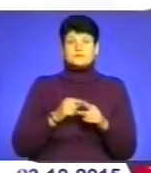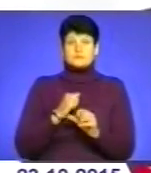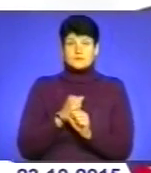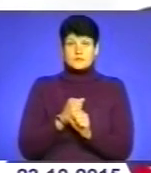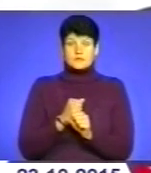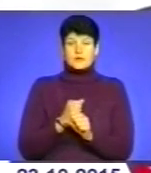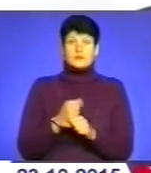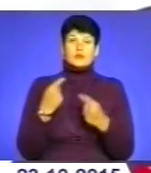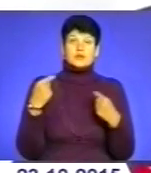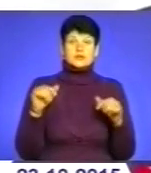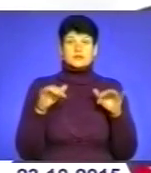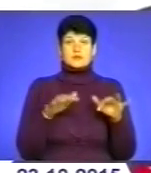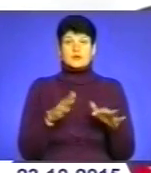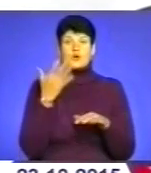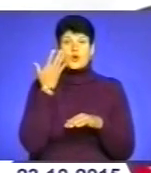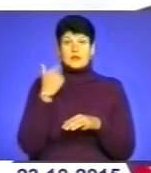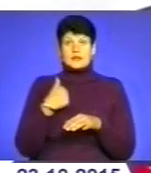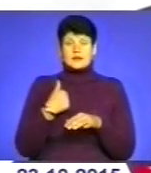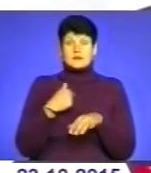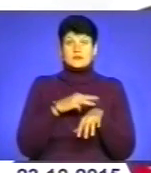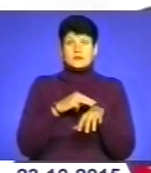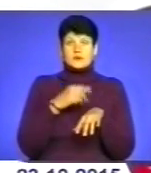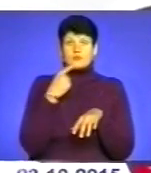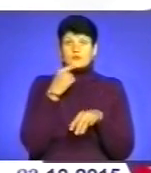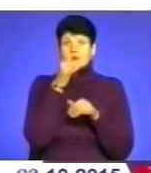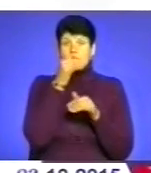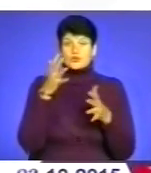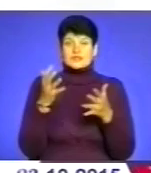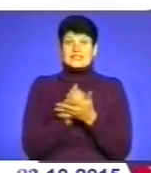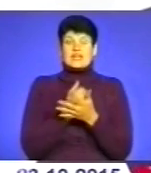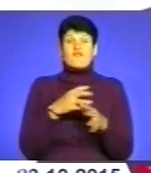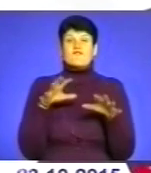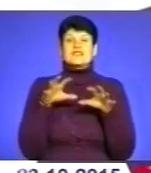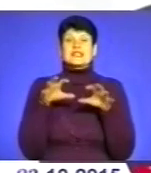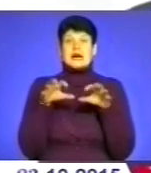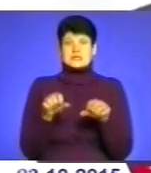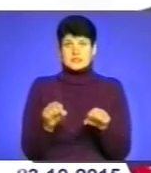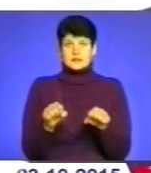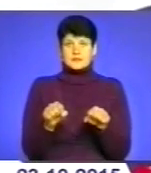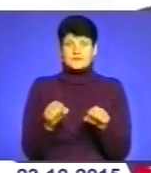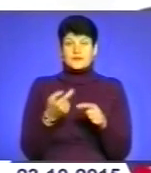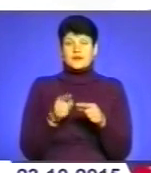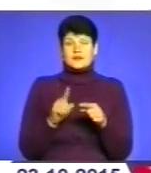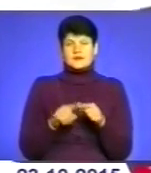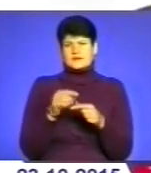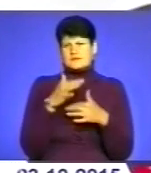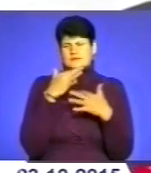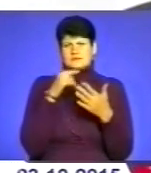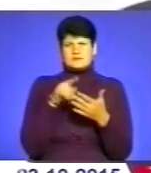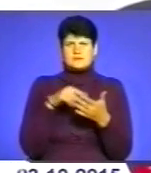друга річ, коли нам правоохоронці зазначають, що вони не можуть знайти власника, це також ставить багато питань,